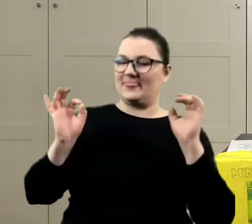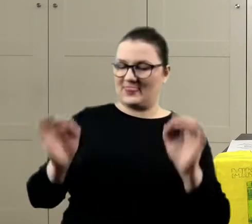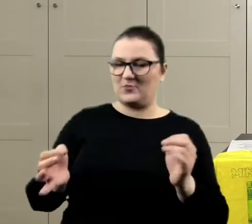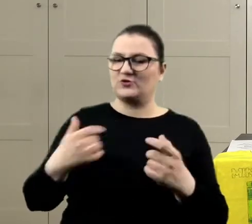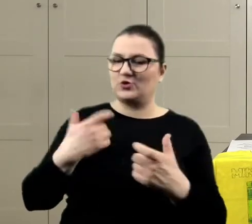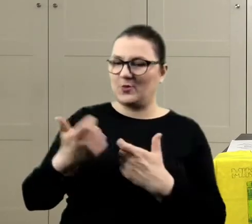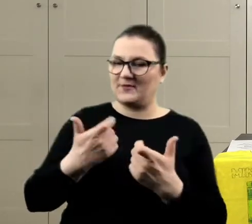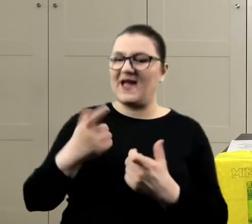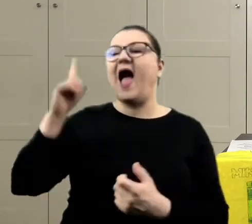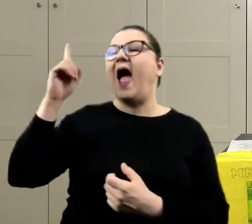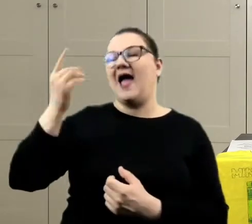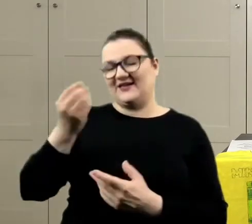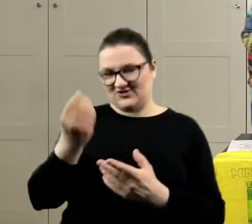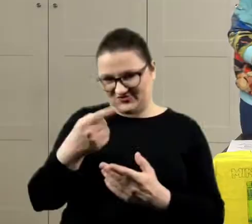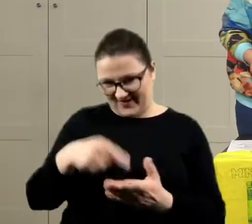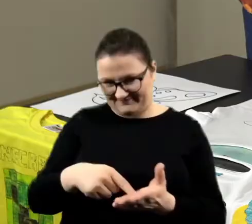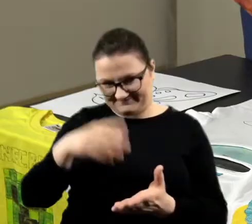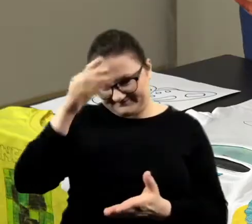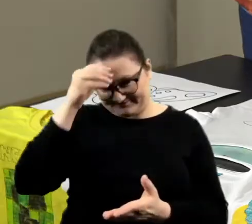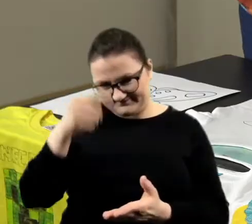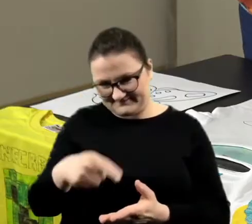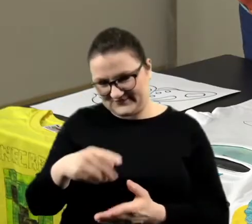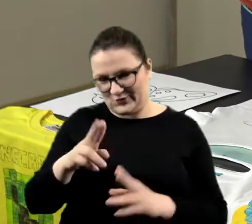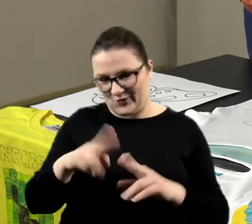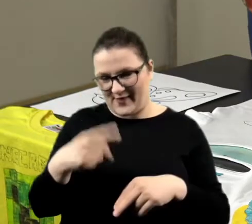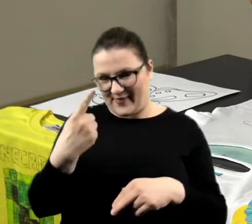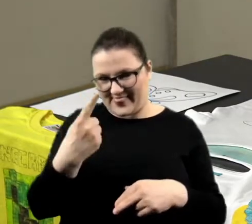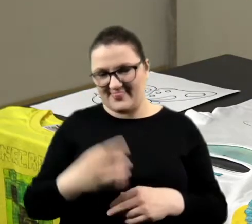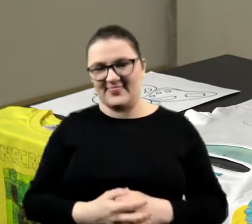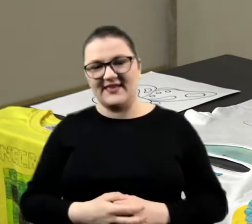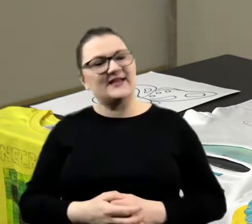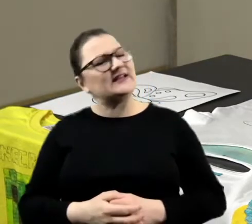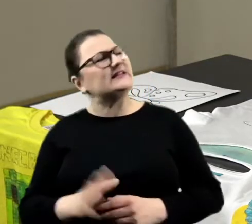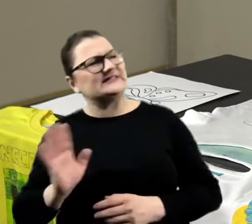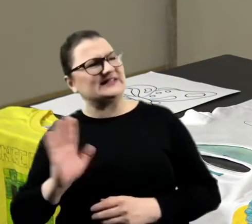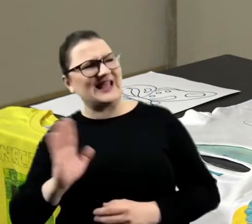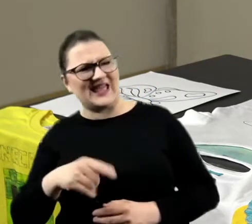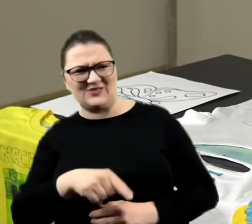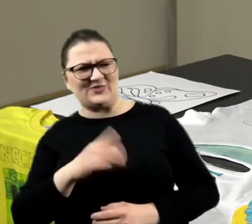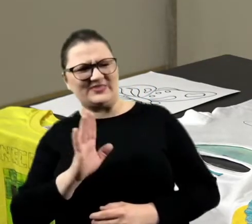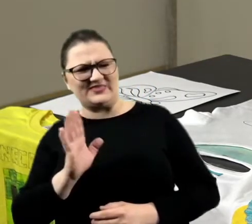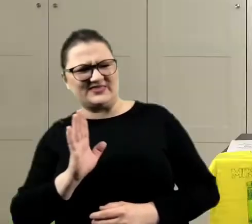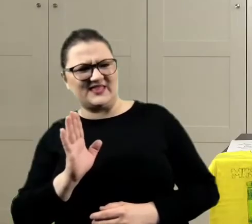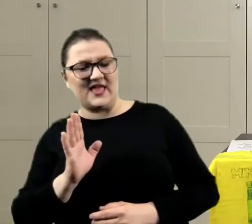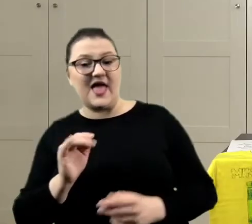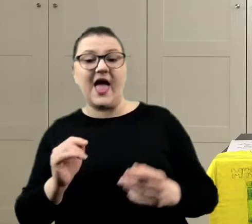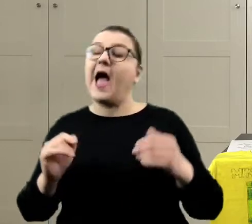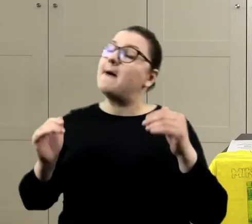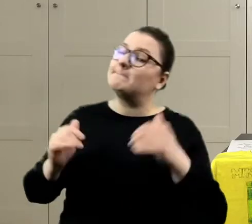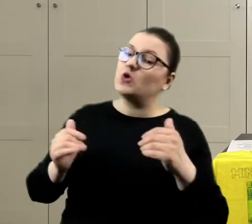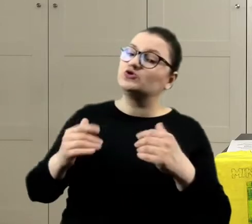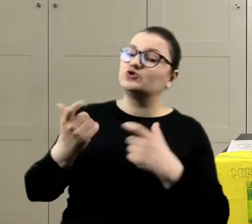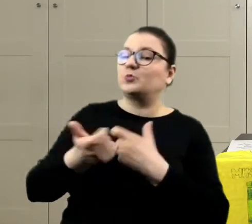a jeszcze jeden, jeszcze jeden nam tutaj został. Nie, tego już nie. A może słuchaj, wiesz co, zrobimy